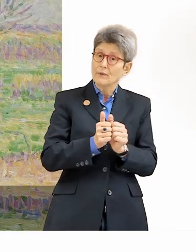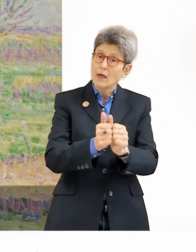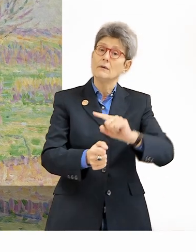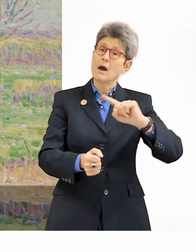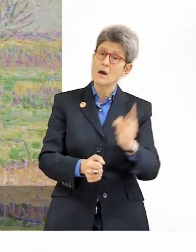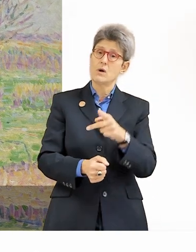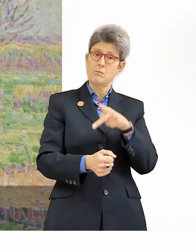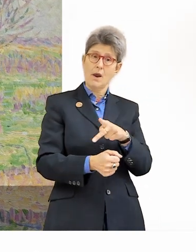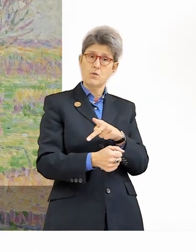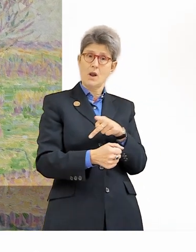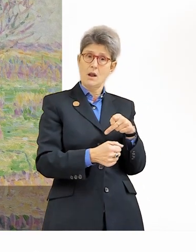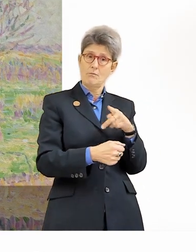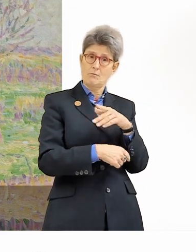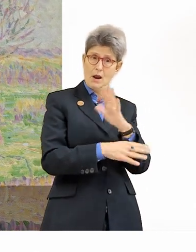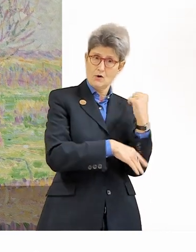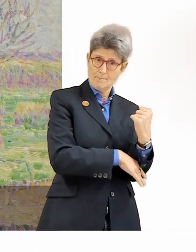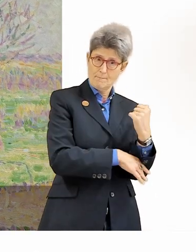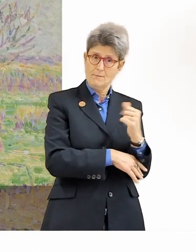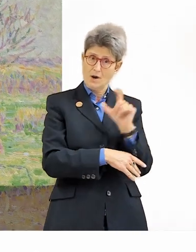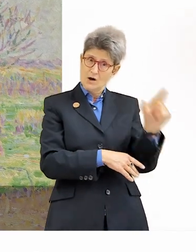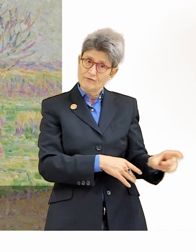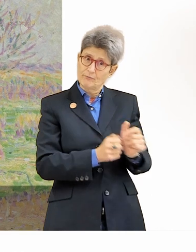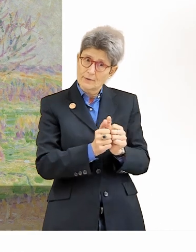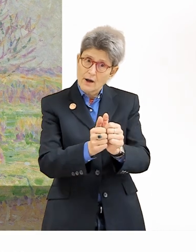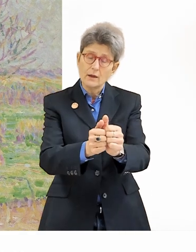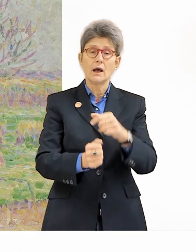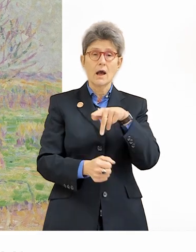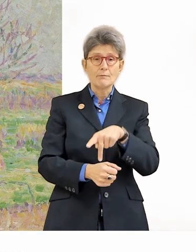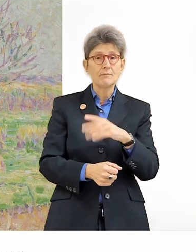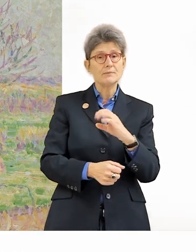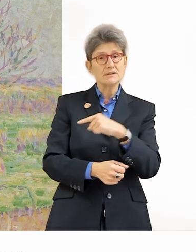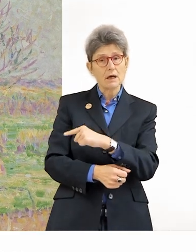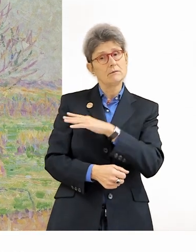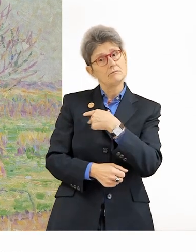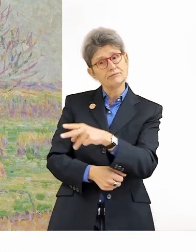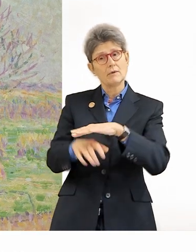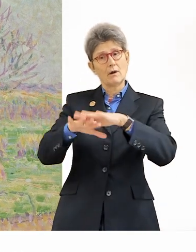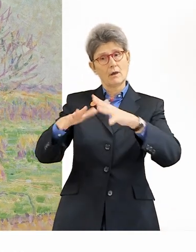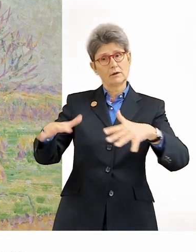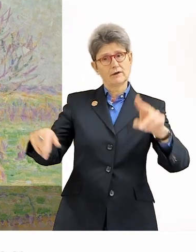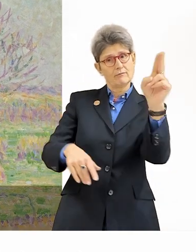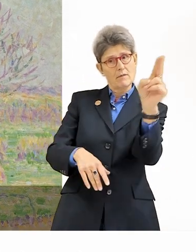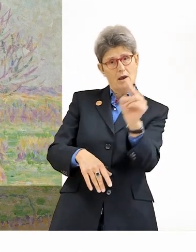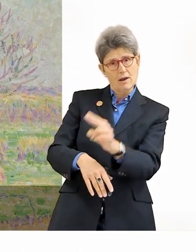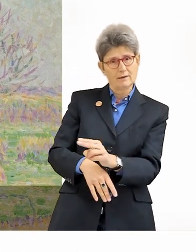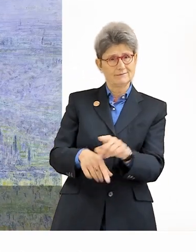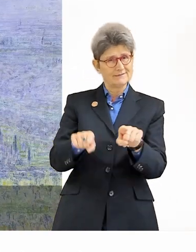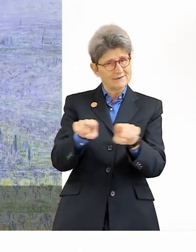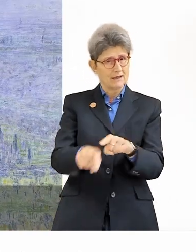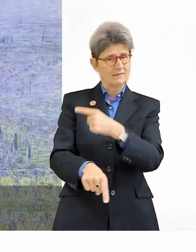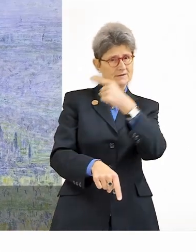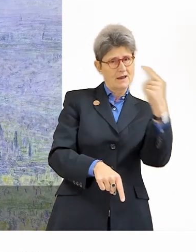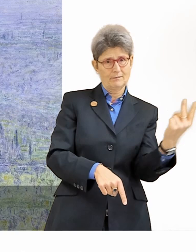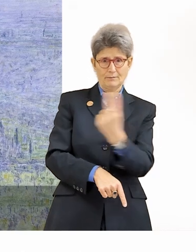Camille Pissarro diese Landschaft malt. Eine Wiese mit Nussbaum im Frühling. Paul Baum